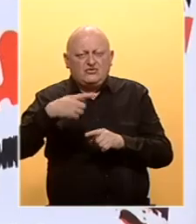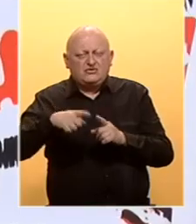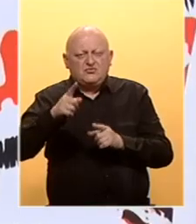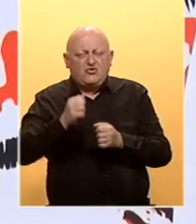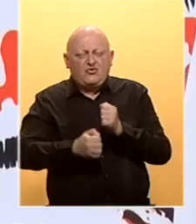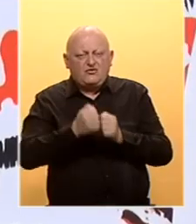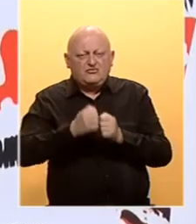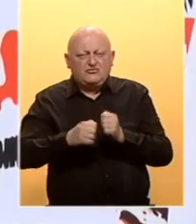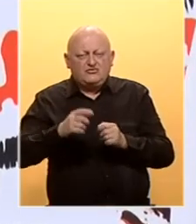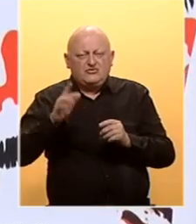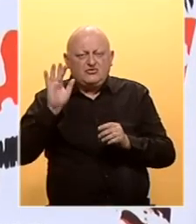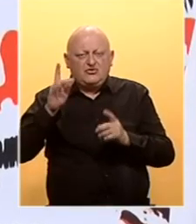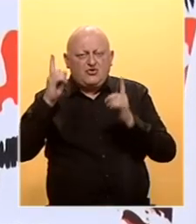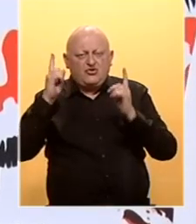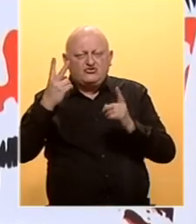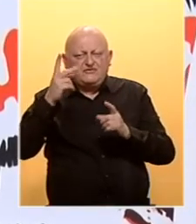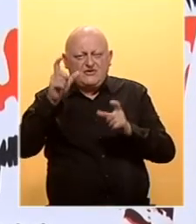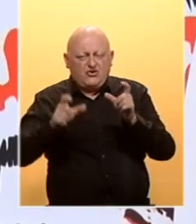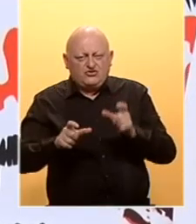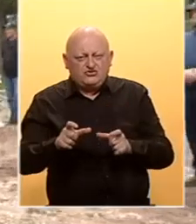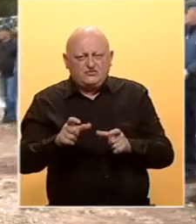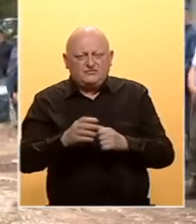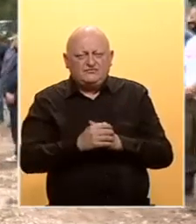zločina pravosnažno su osuđene tri osobe.